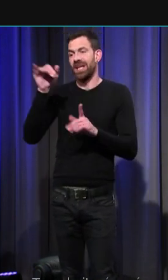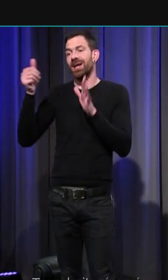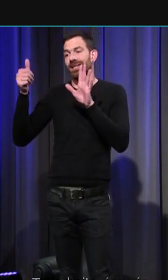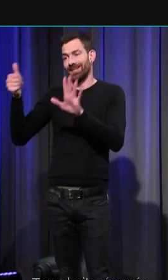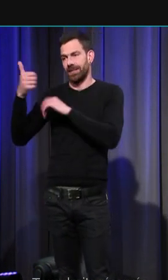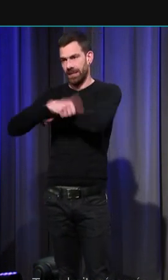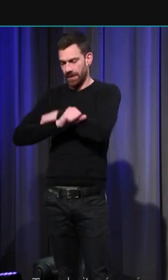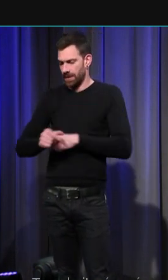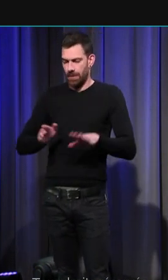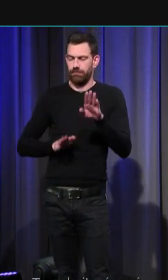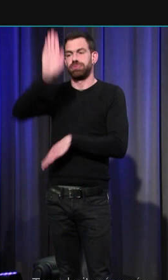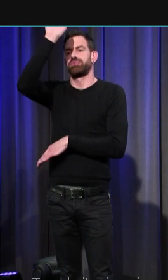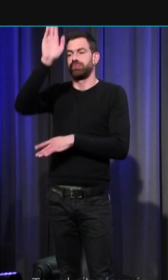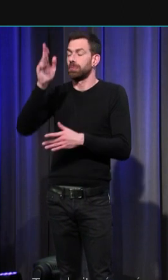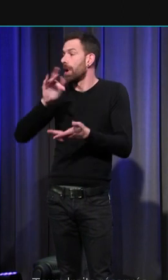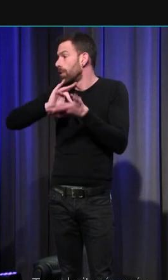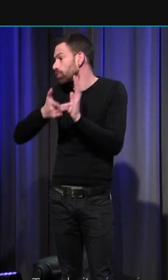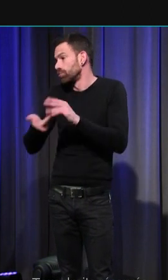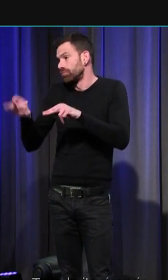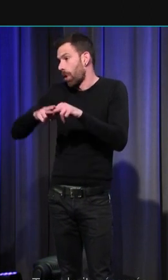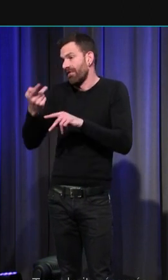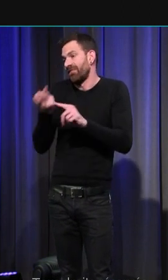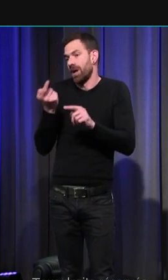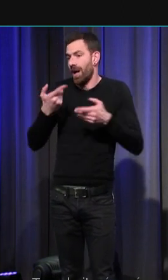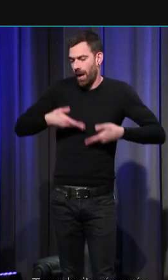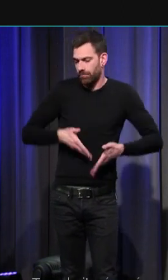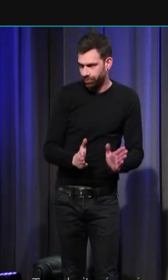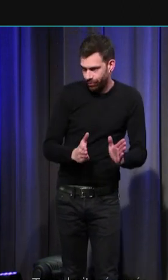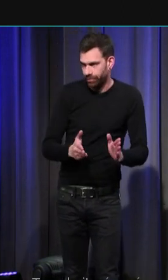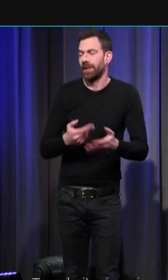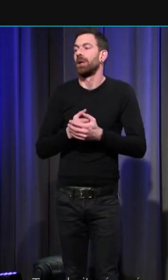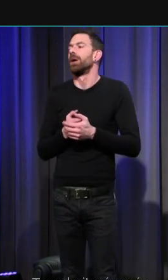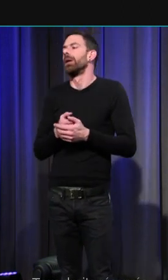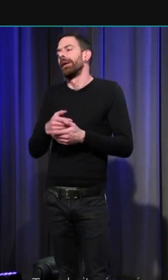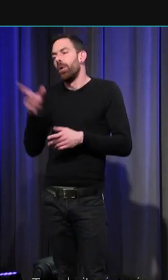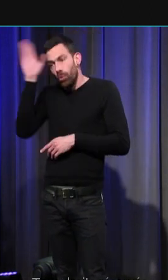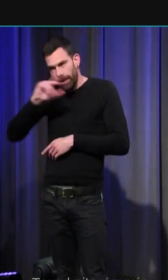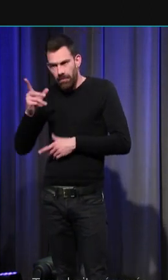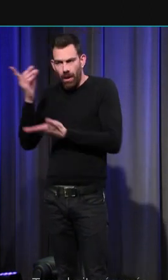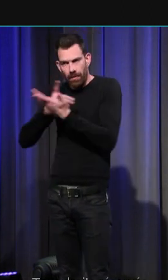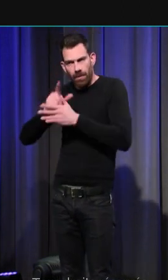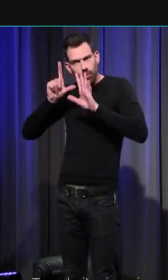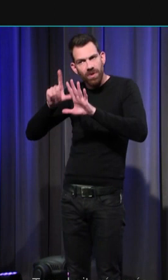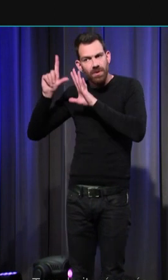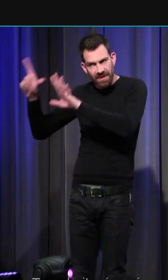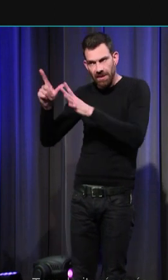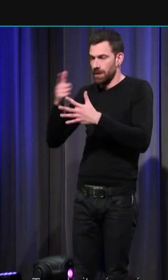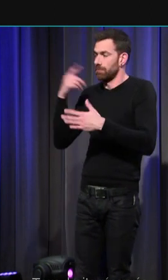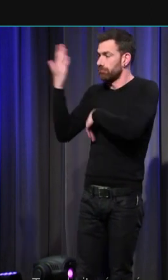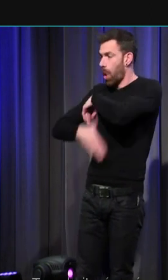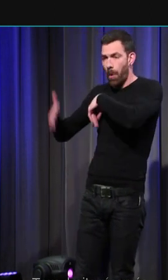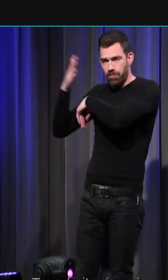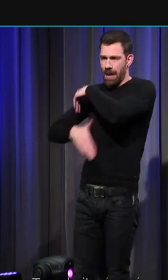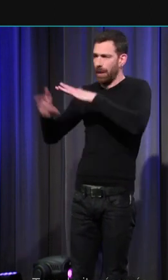toutes les mortalités liées à l'accouchement je vous rappelle qu'on est en Seine-et-Marne dans la campagne la plus